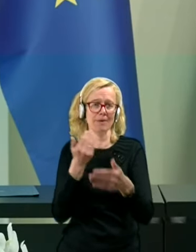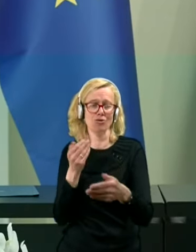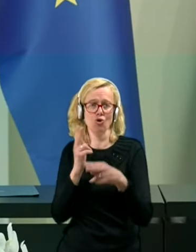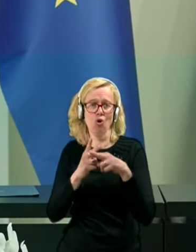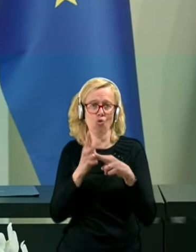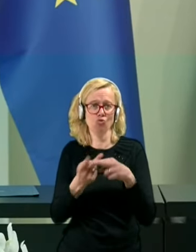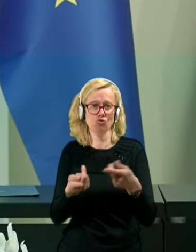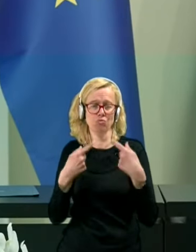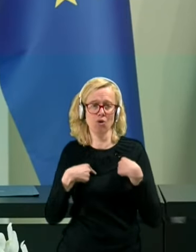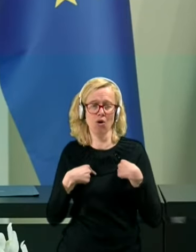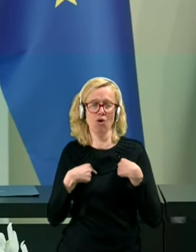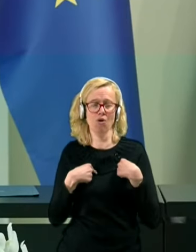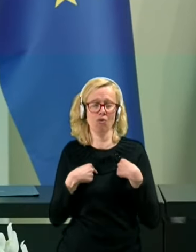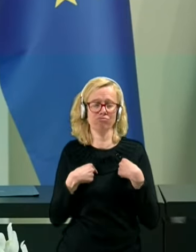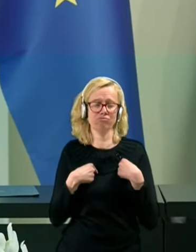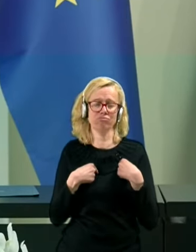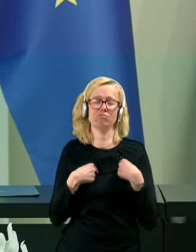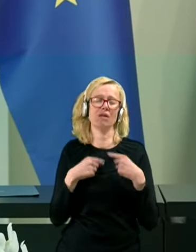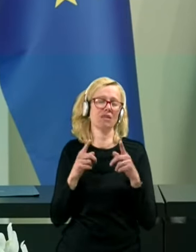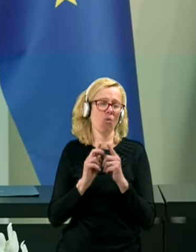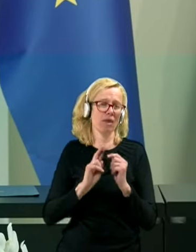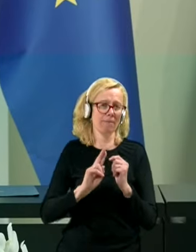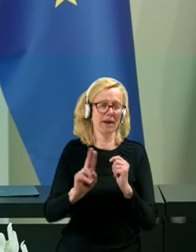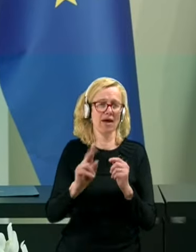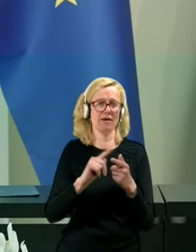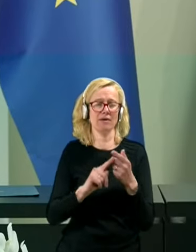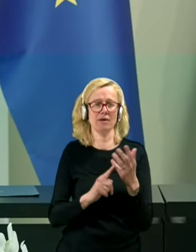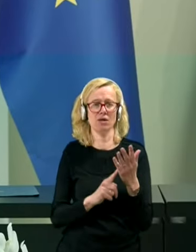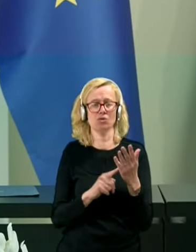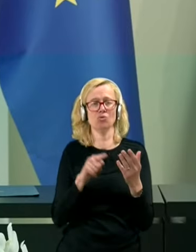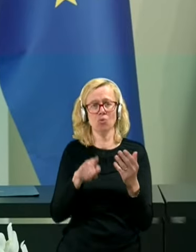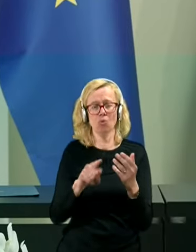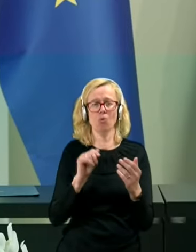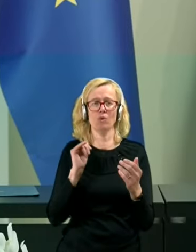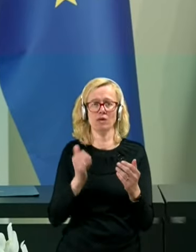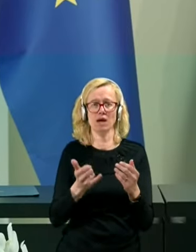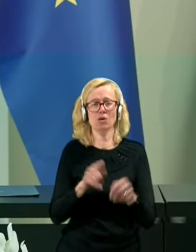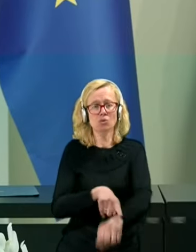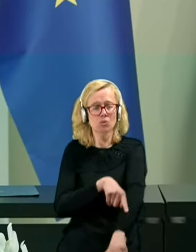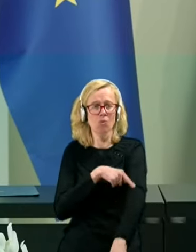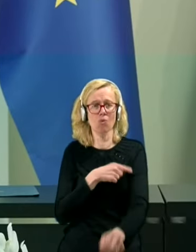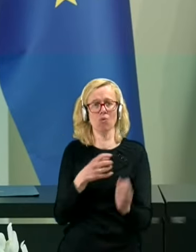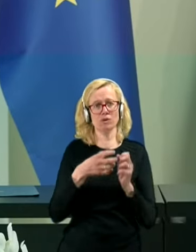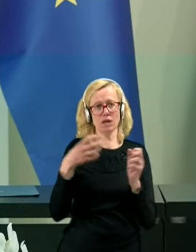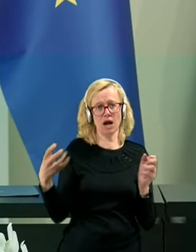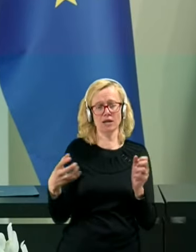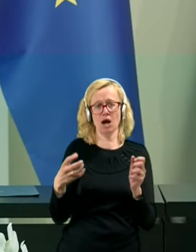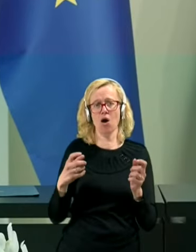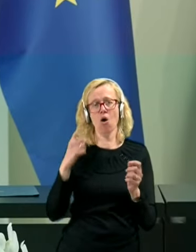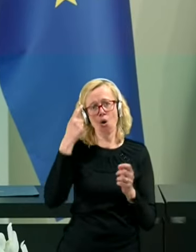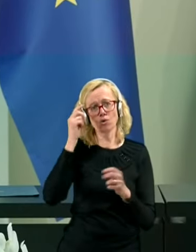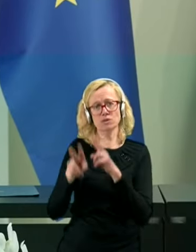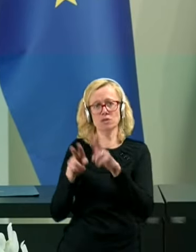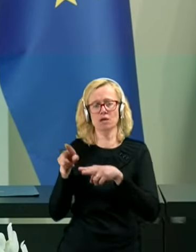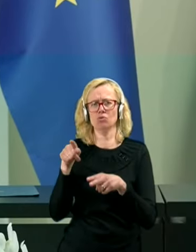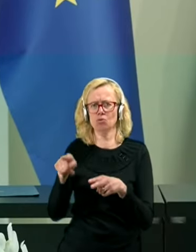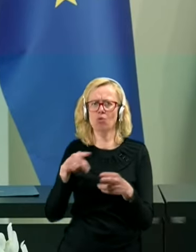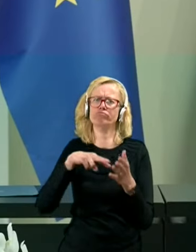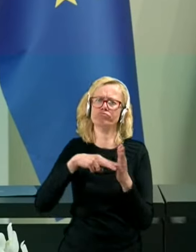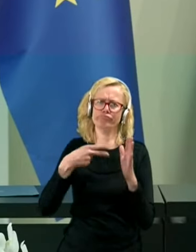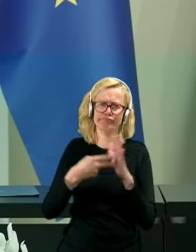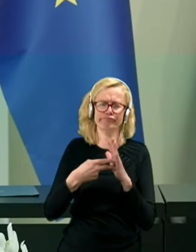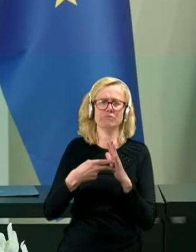in tako naprej. Tako da to je dolgotrajna oskrba, je strateški zalogaj